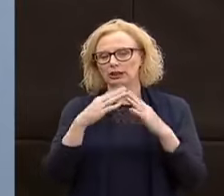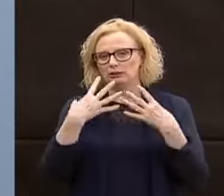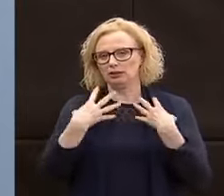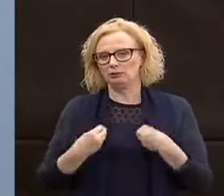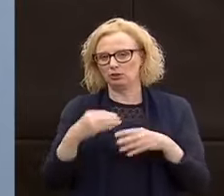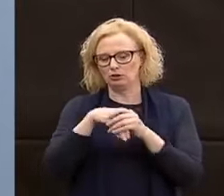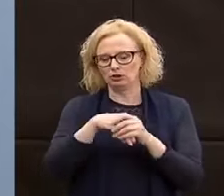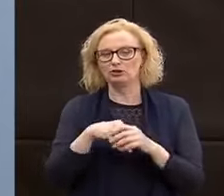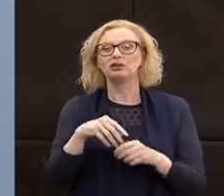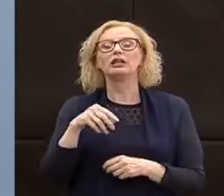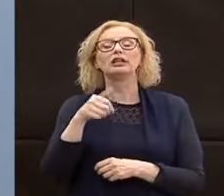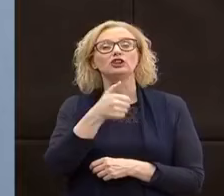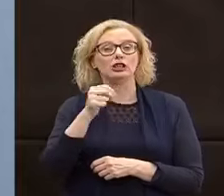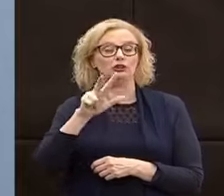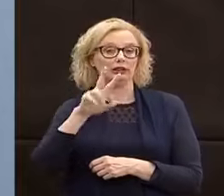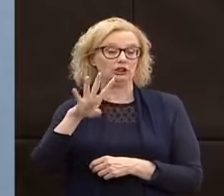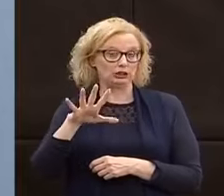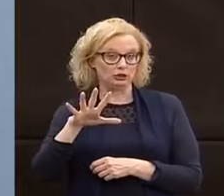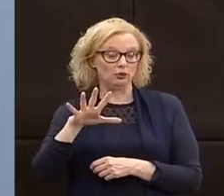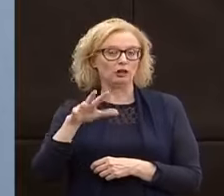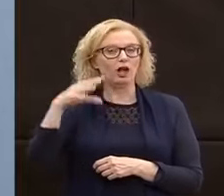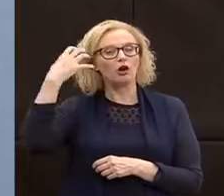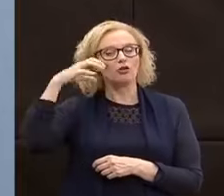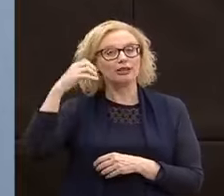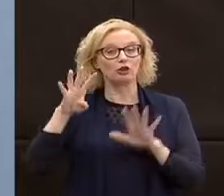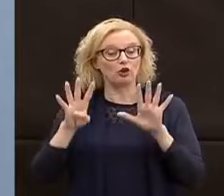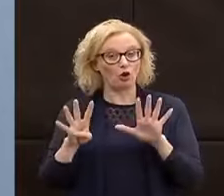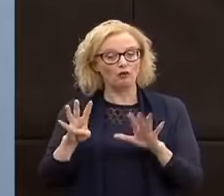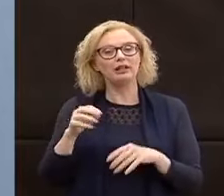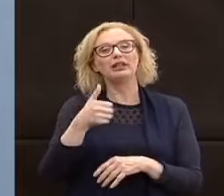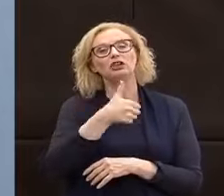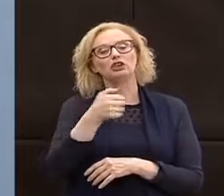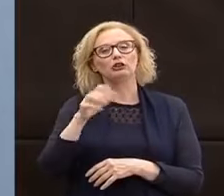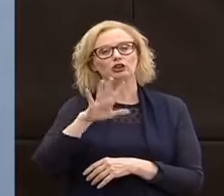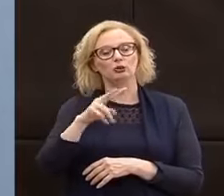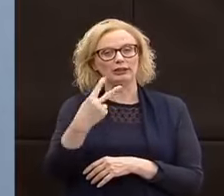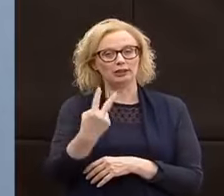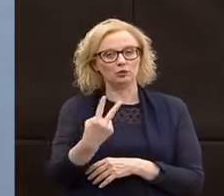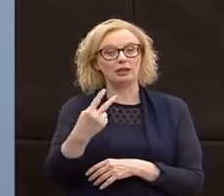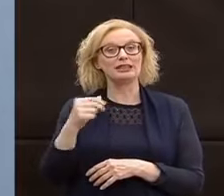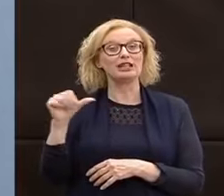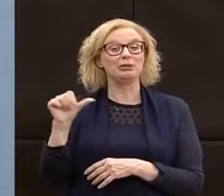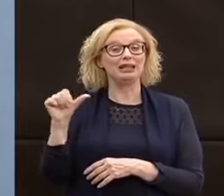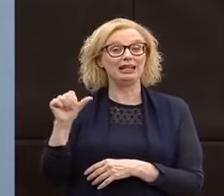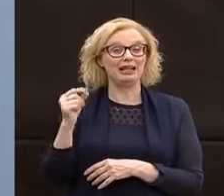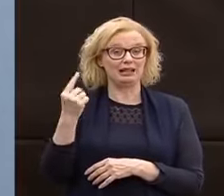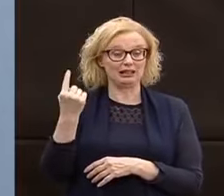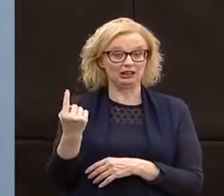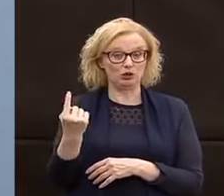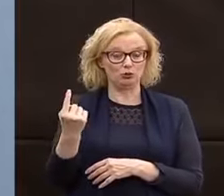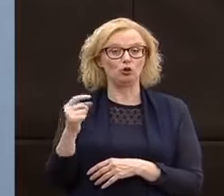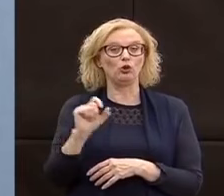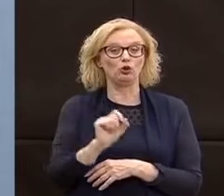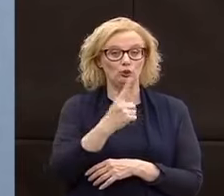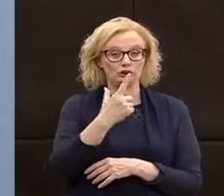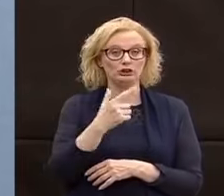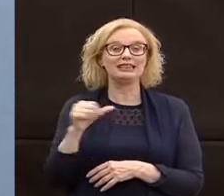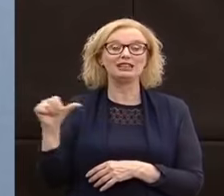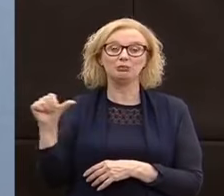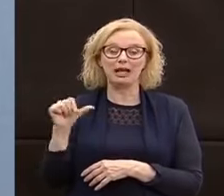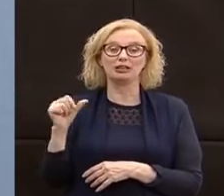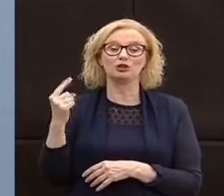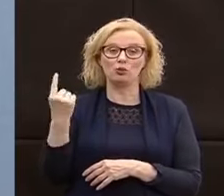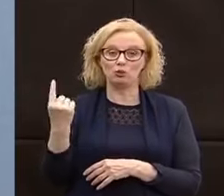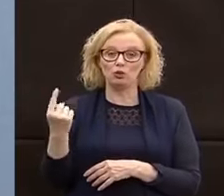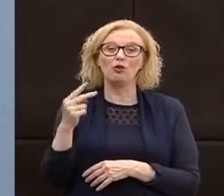che porta a 135, a Rovereto nove che porta a 152, San Michele all'Adige uno che porta a 12, Spiazzo uno